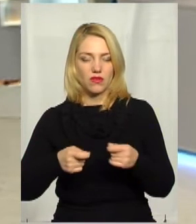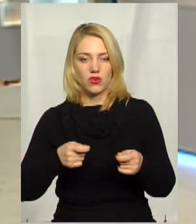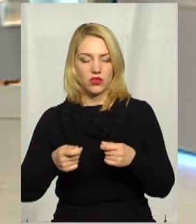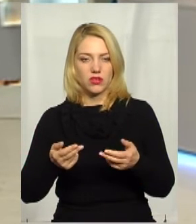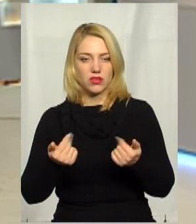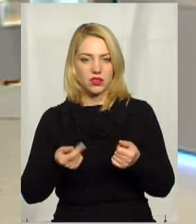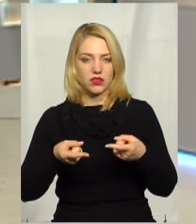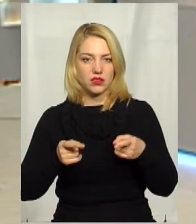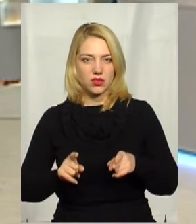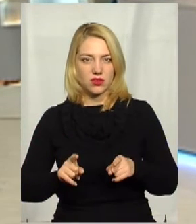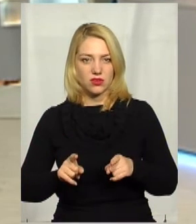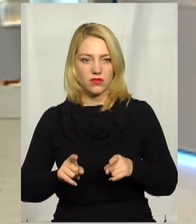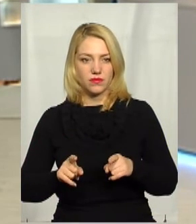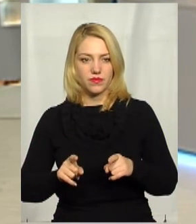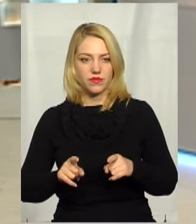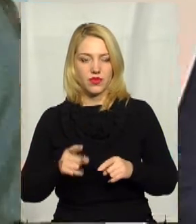Дійсно,